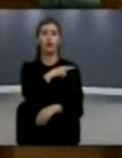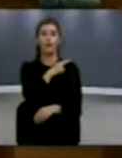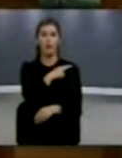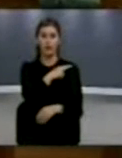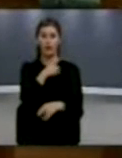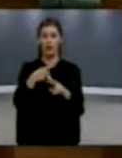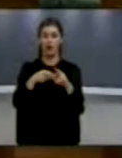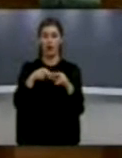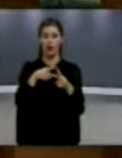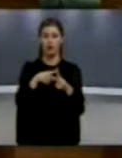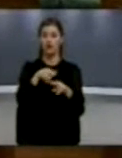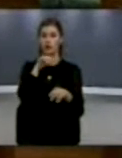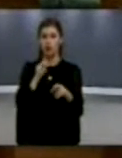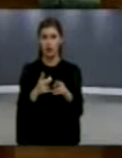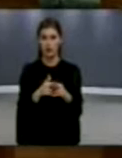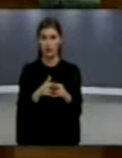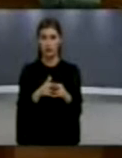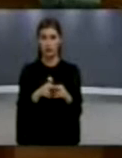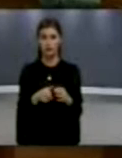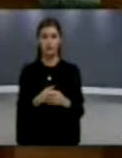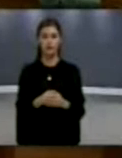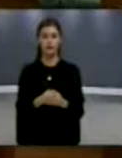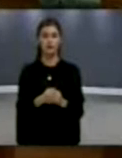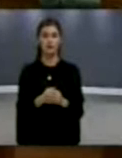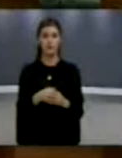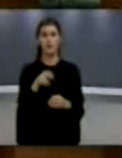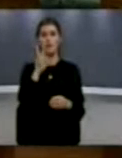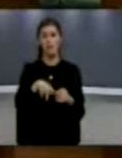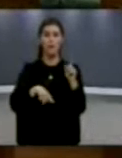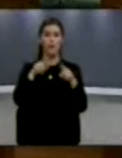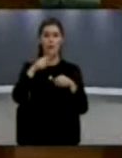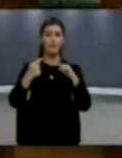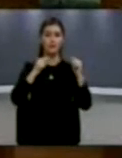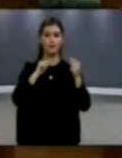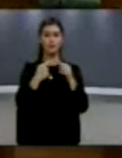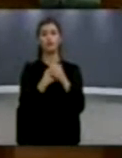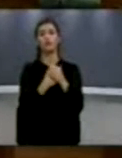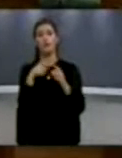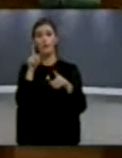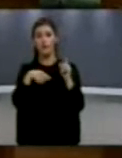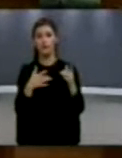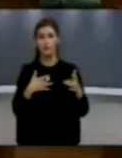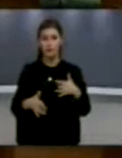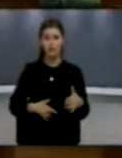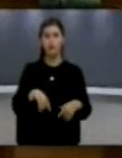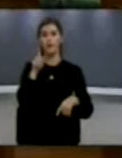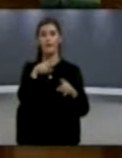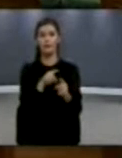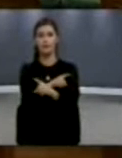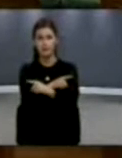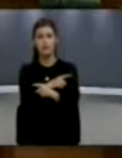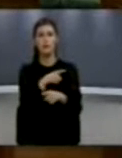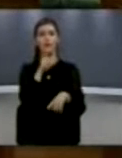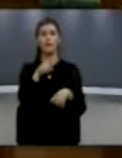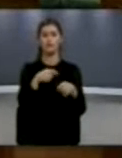kurse Riz Zymeri ishte komandant politik. Ndo nëse pati edhe humbjen këto beteja, të plagosrë e dvrarë, e ndërta ra dëshmora